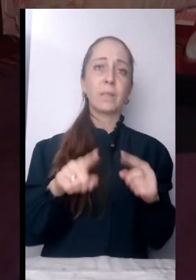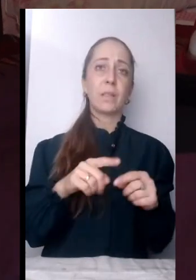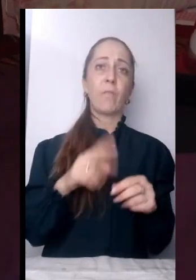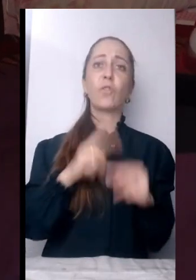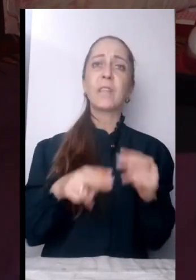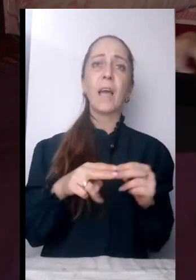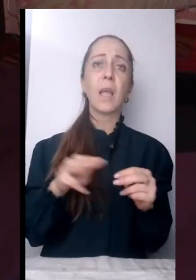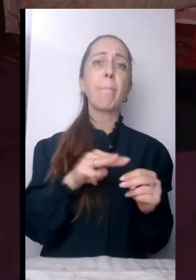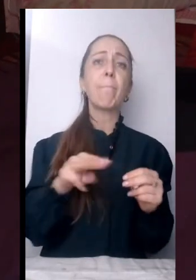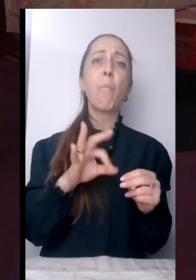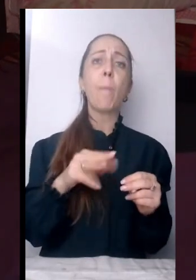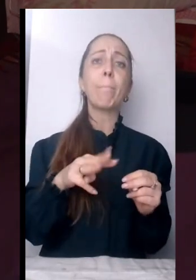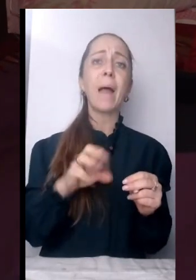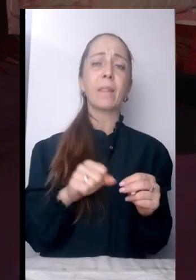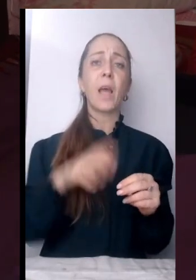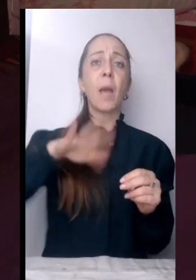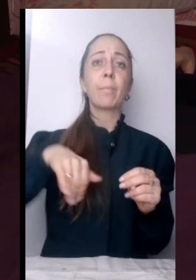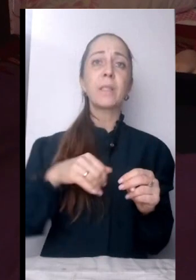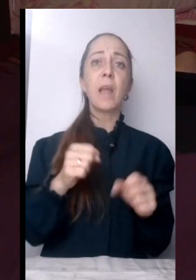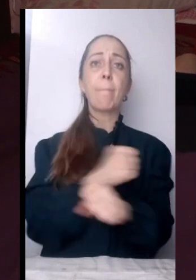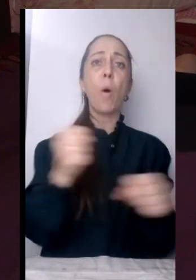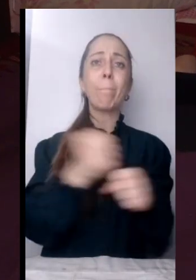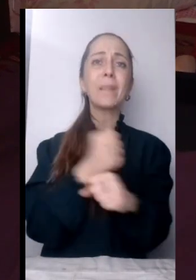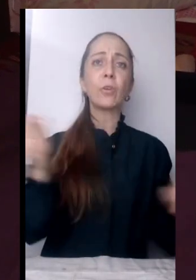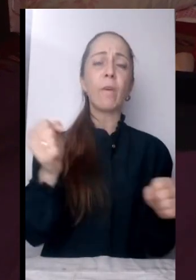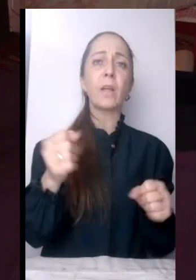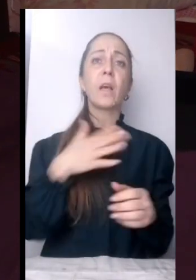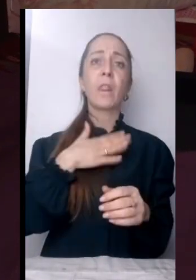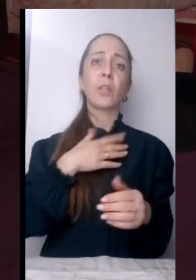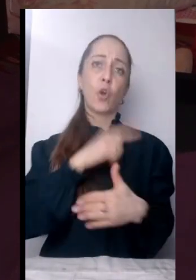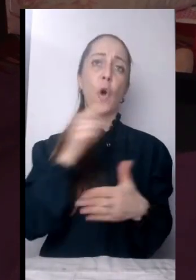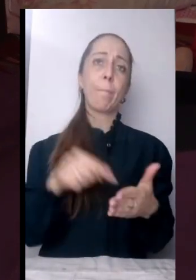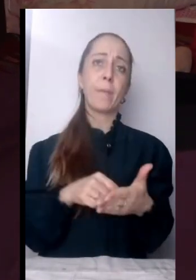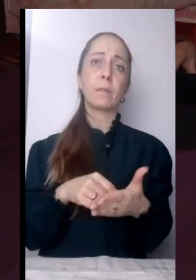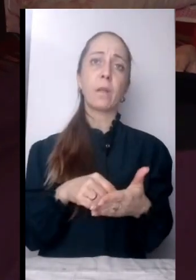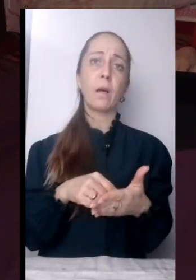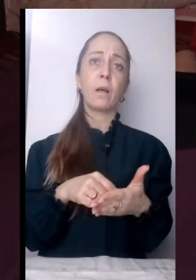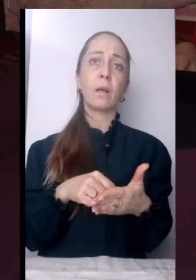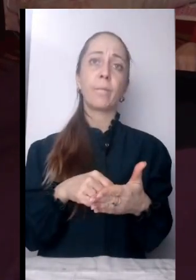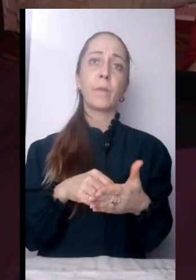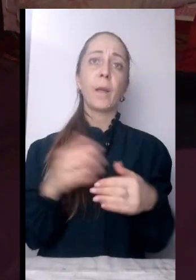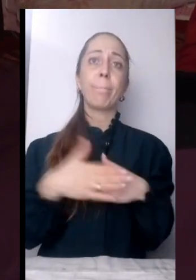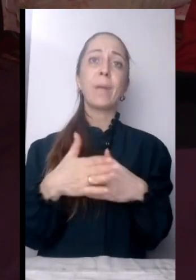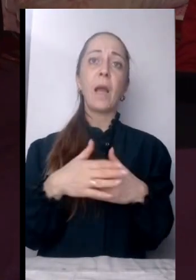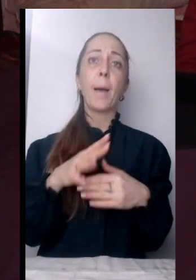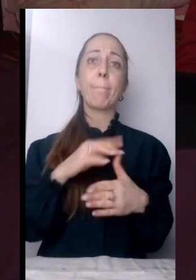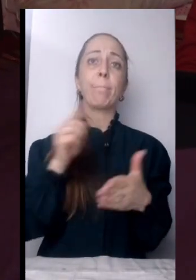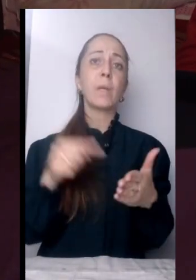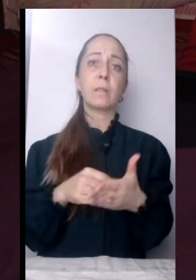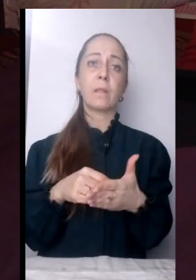бомбардування нашого міста, і біля міста бититься, загинув